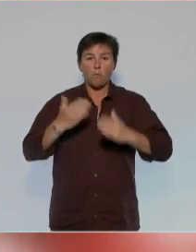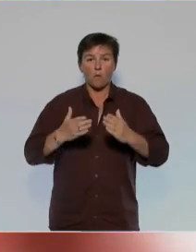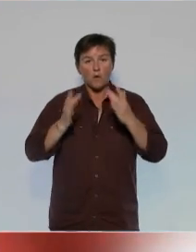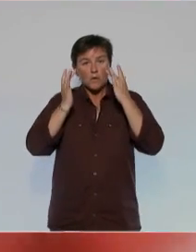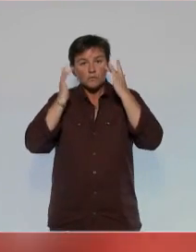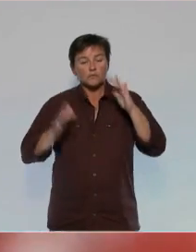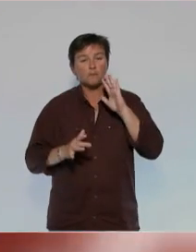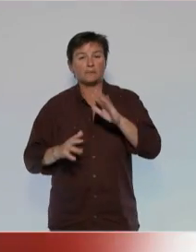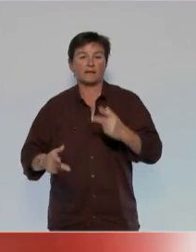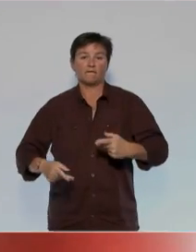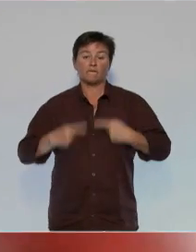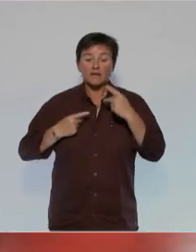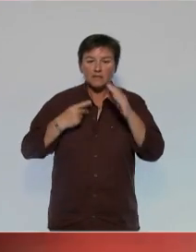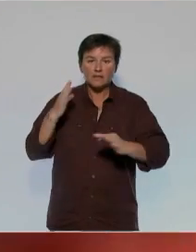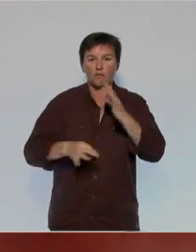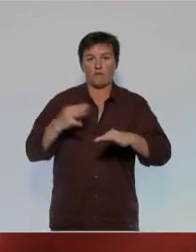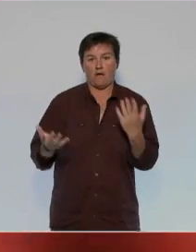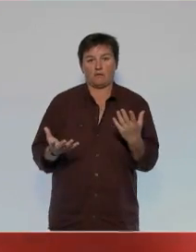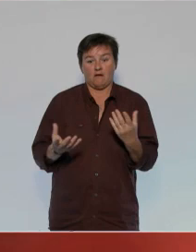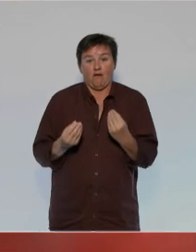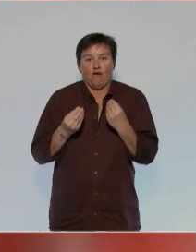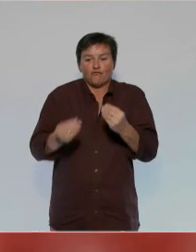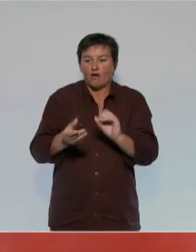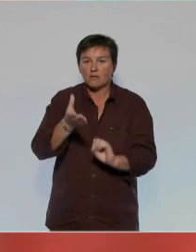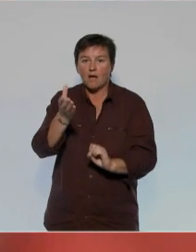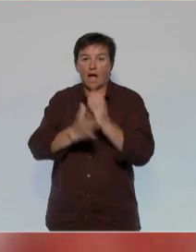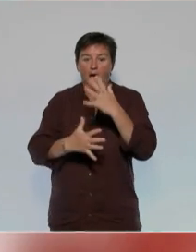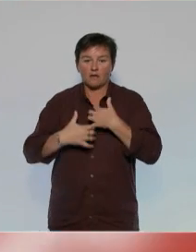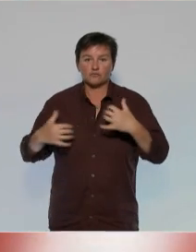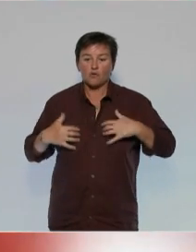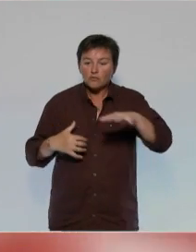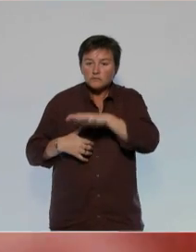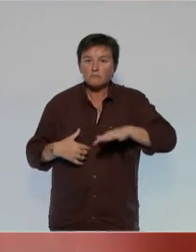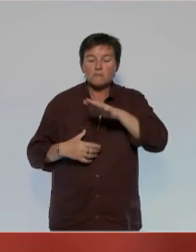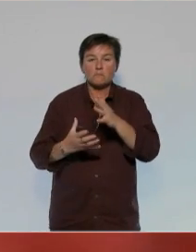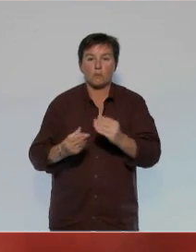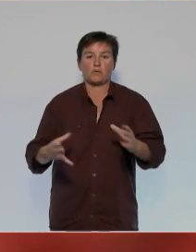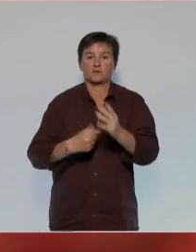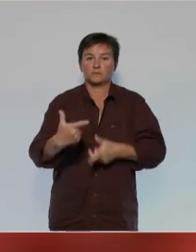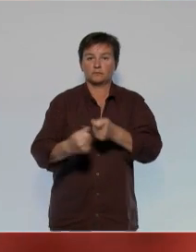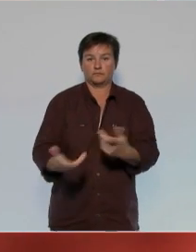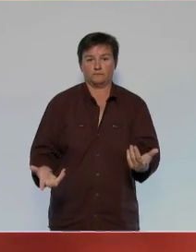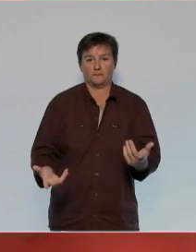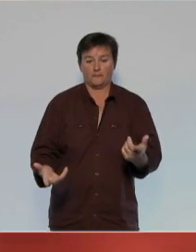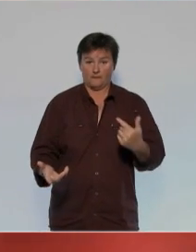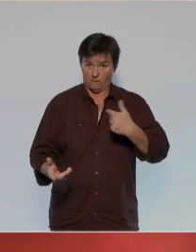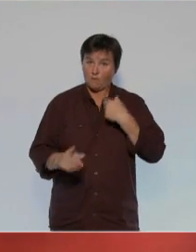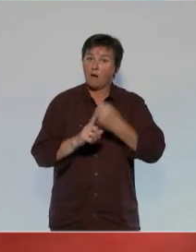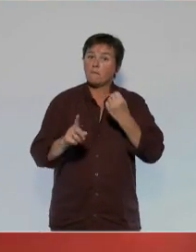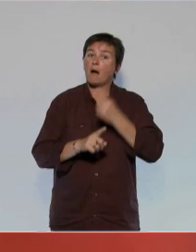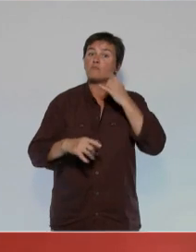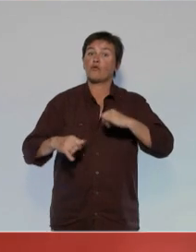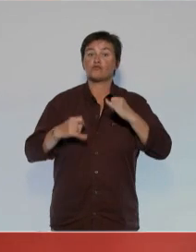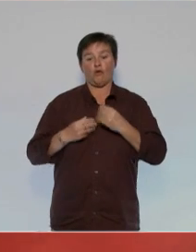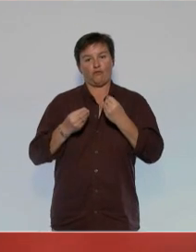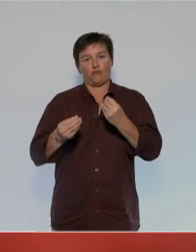d'une culture de la vie et de la découverte qui rendent l'art et la science au peuple. Je me bats pour qu'on offre aux jeunes